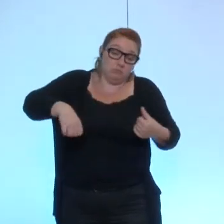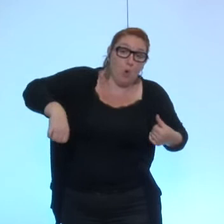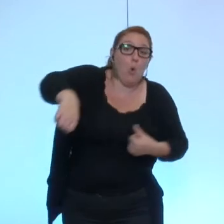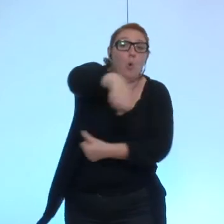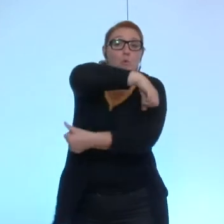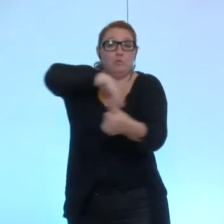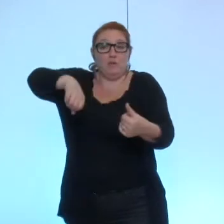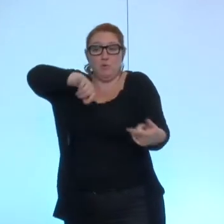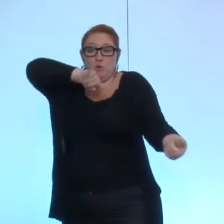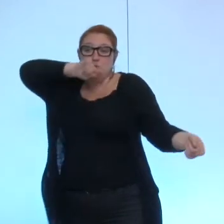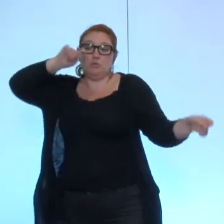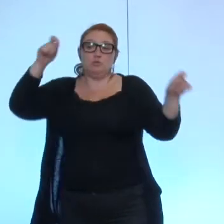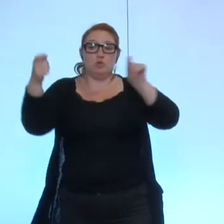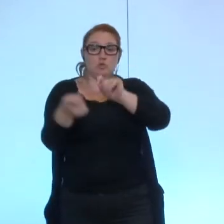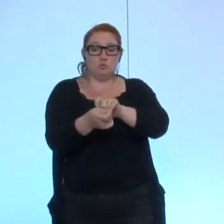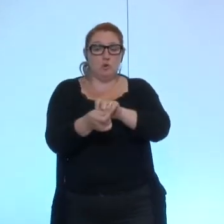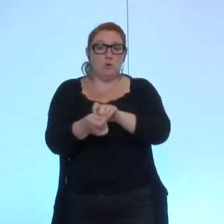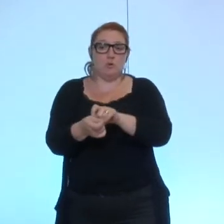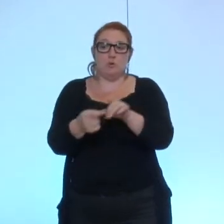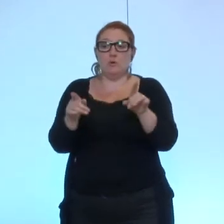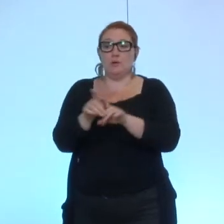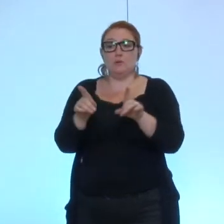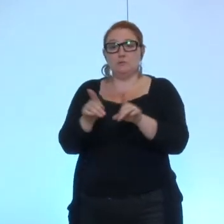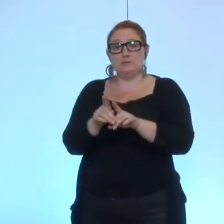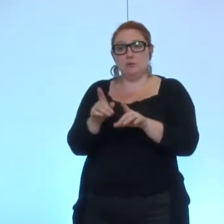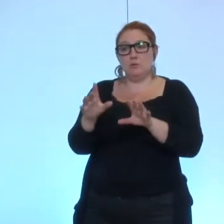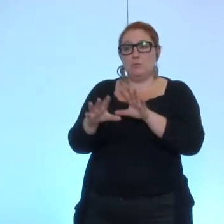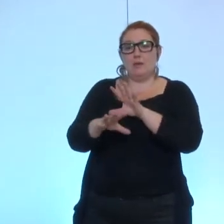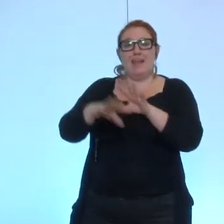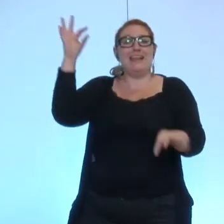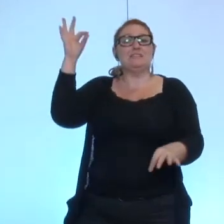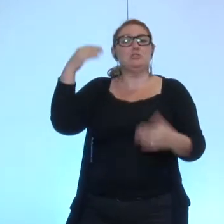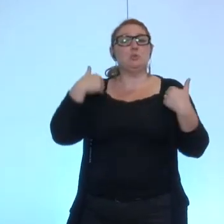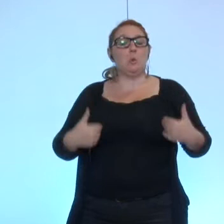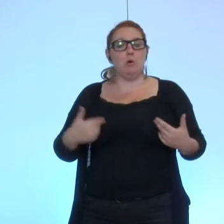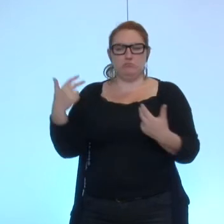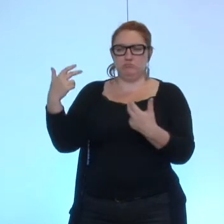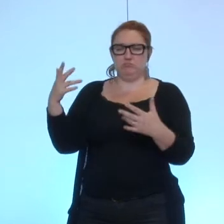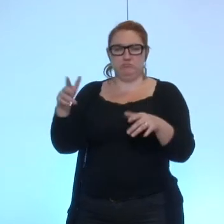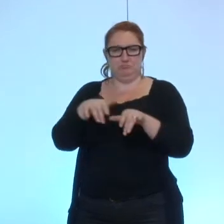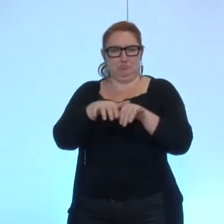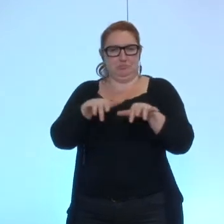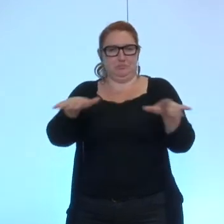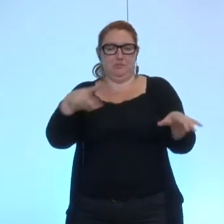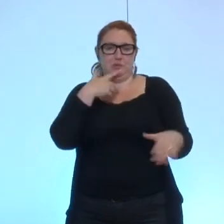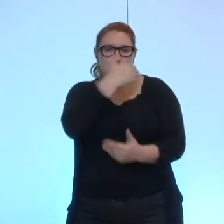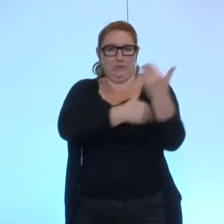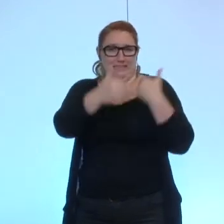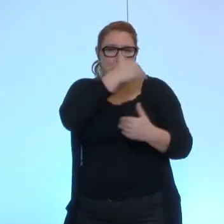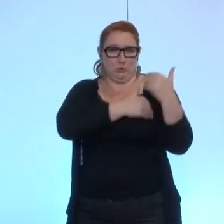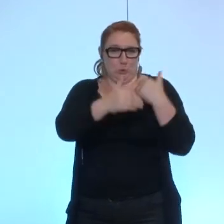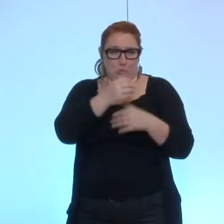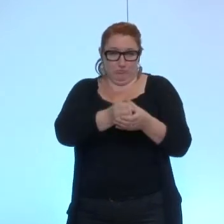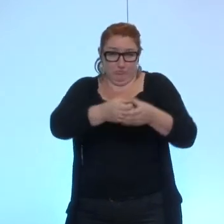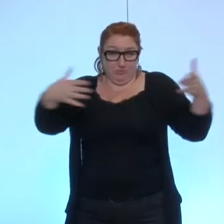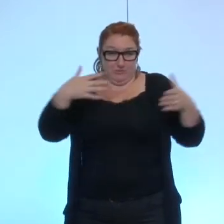bruit du message qu'a envoyé notre élection et que les sollicitations sont extrêmement nombreuses il y a